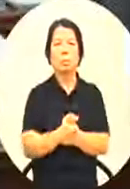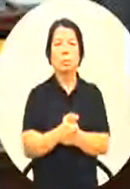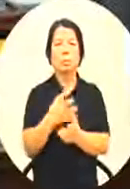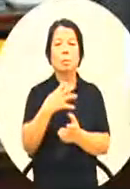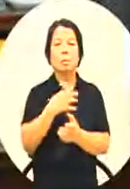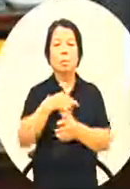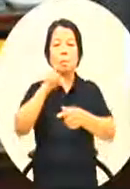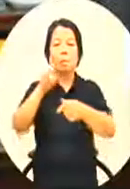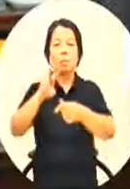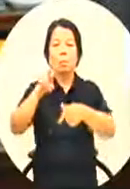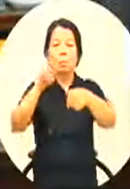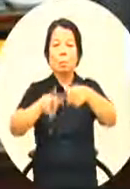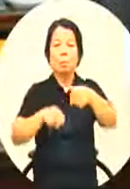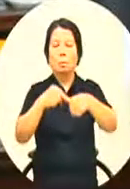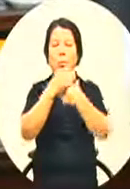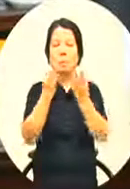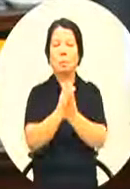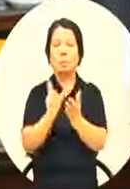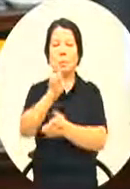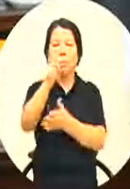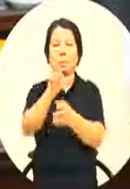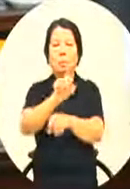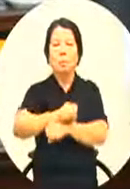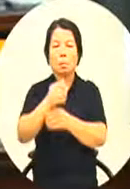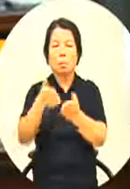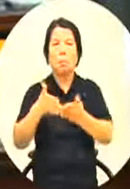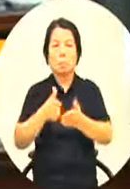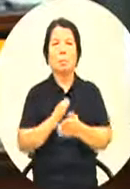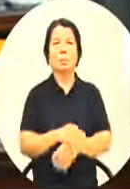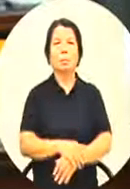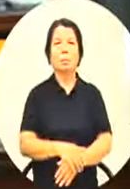都要上课但是